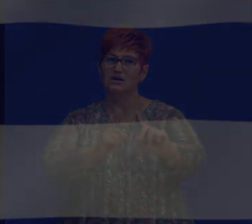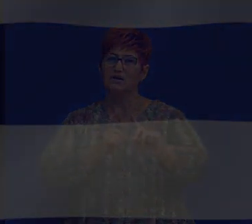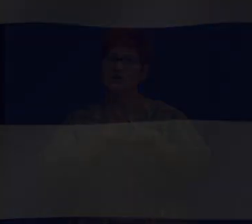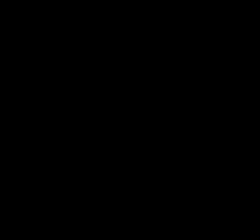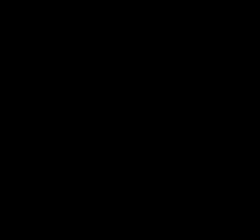hanganyagokkal.